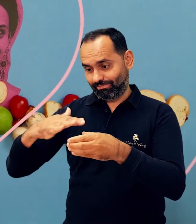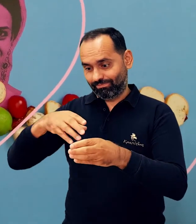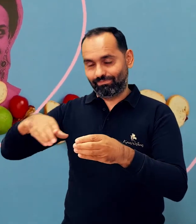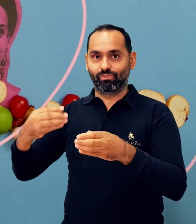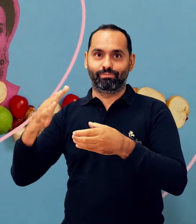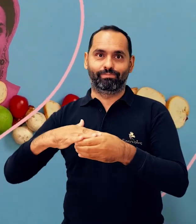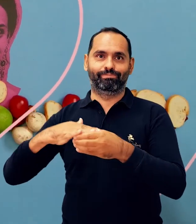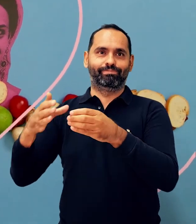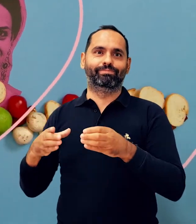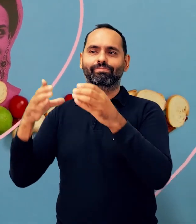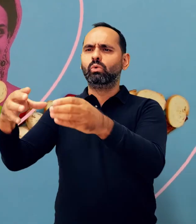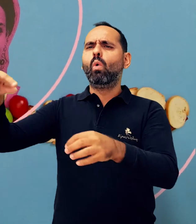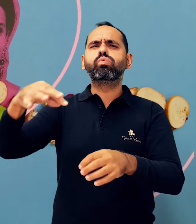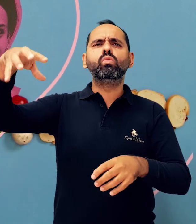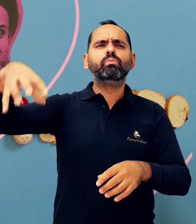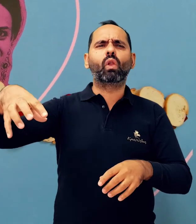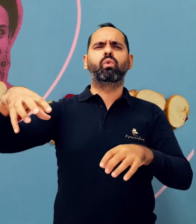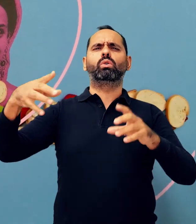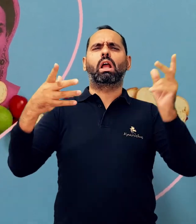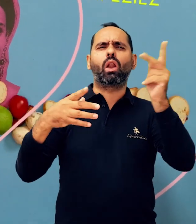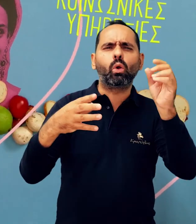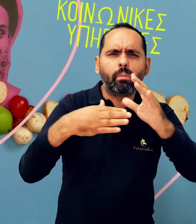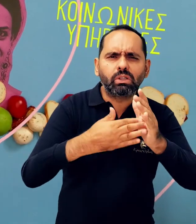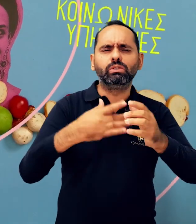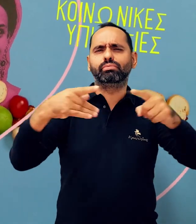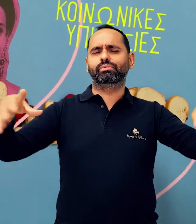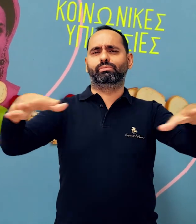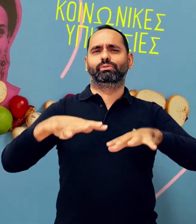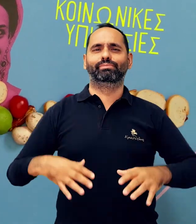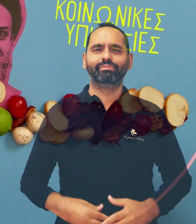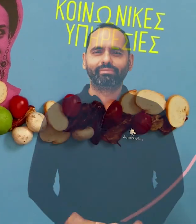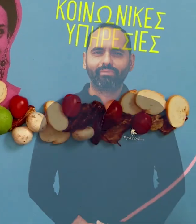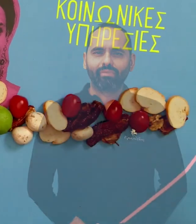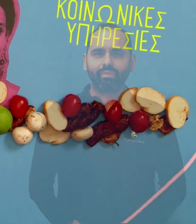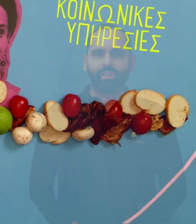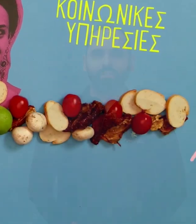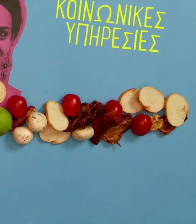κατάσταση, μπορούμε να τα δορίσουμε σε φορείς και κοινωνικές υπηρεσίες της περιοχής μας.